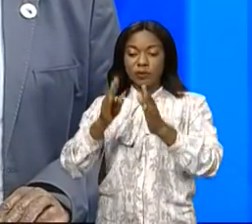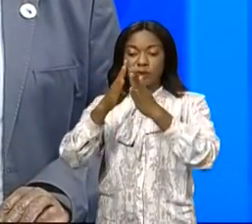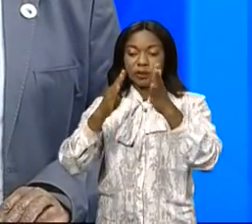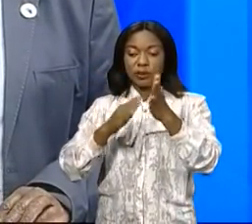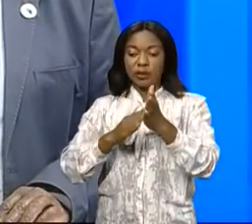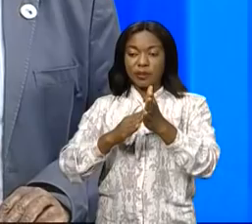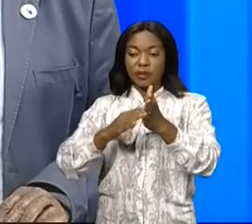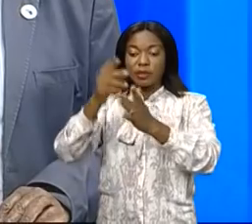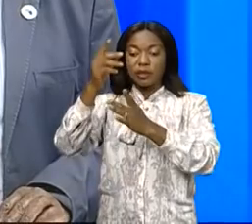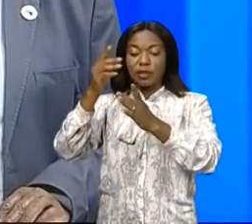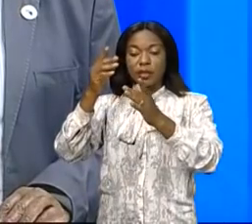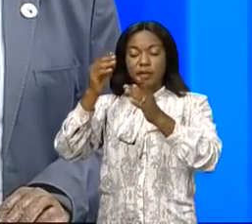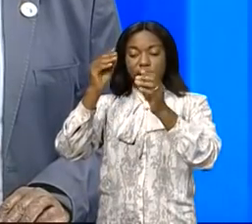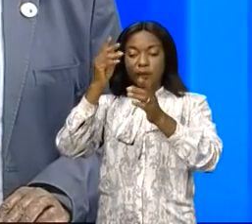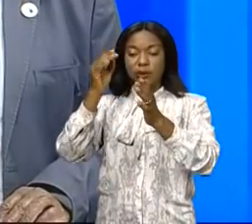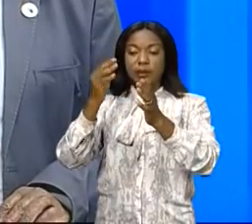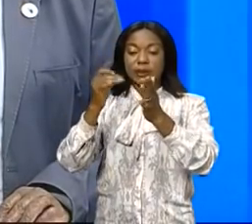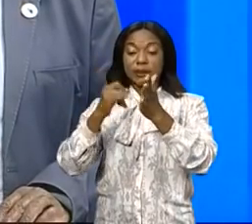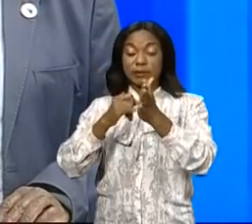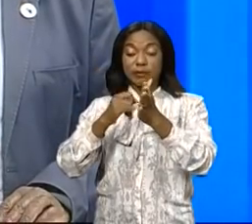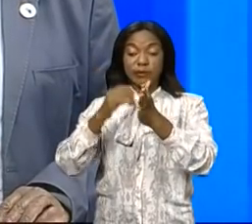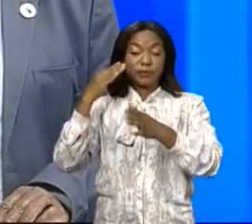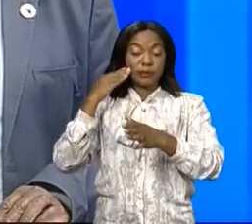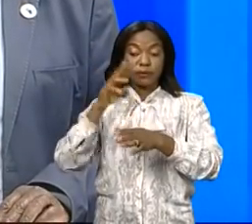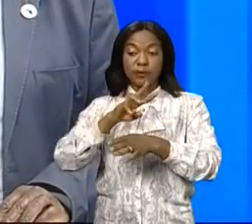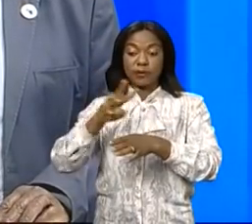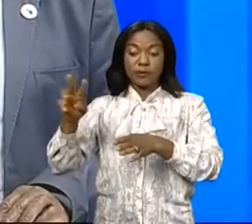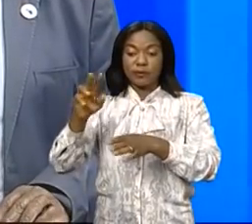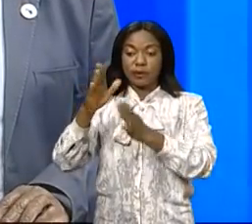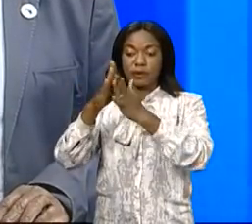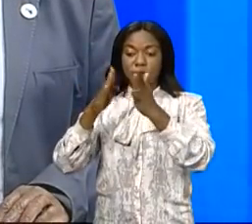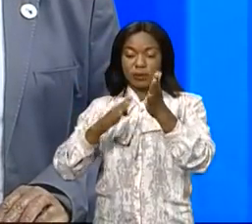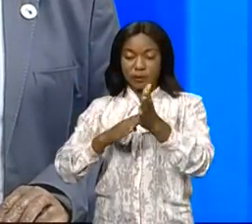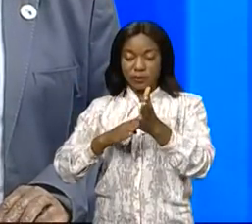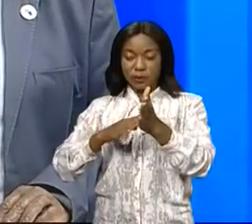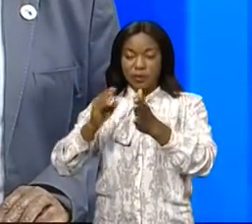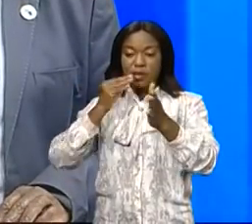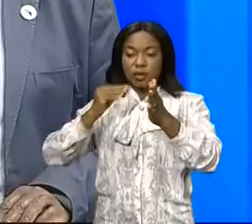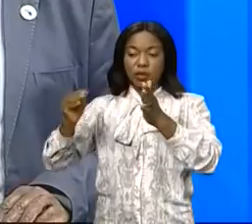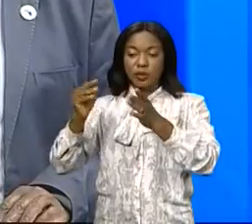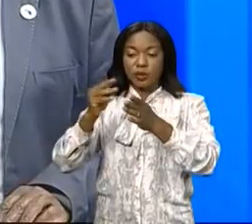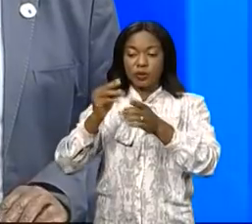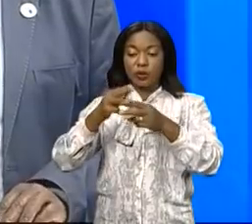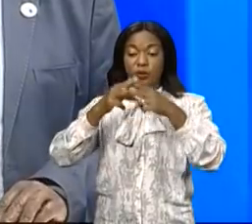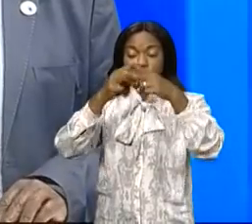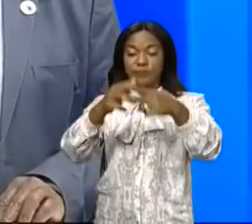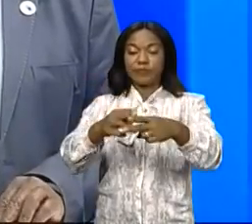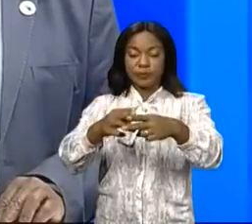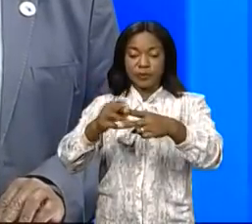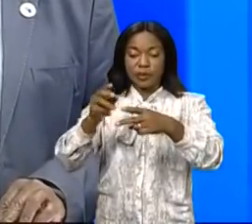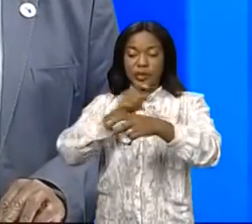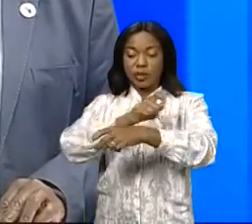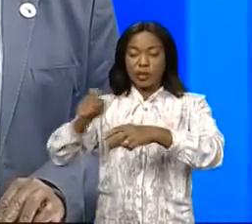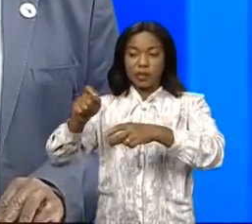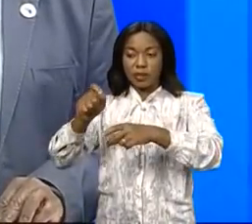du 6 mars 2019, portant nomination des directeurs de cabinet adjoint du Président de la République, Vu